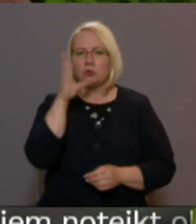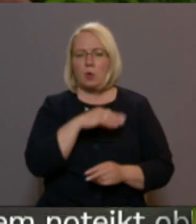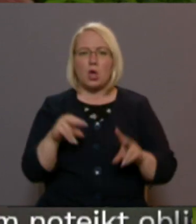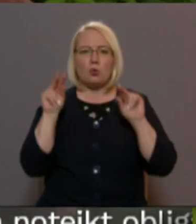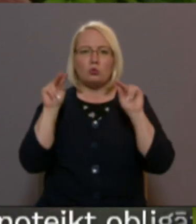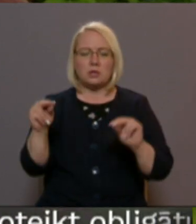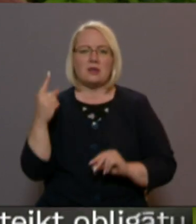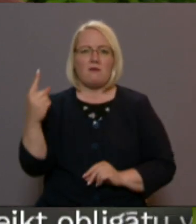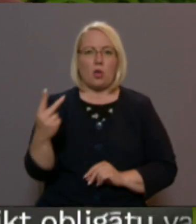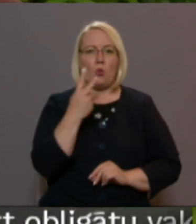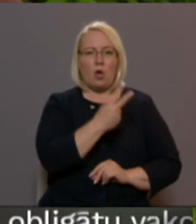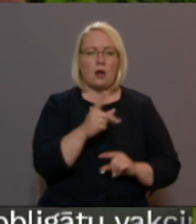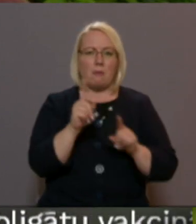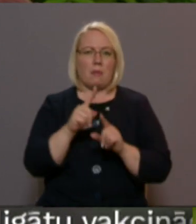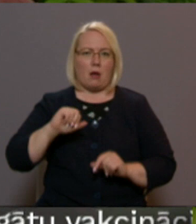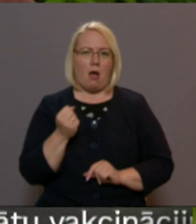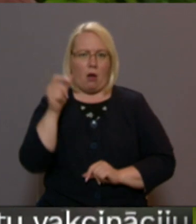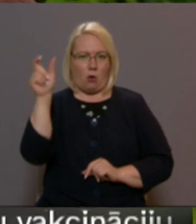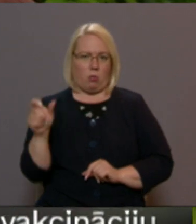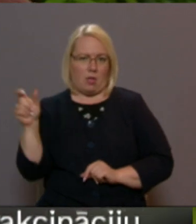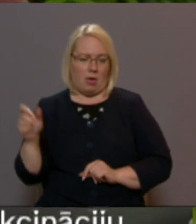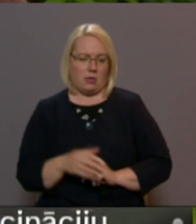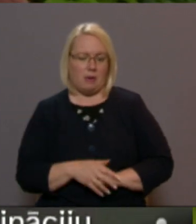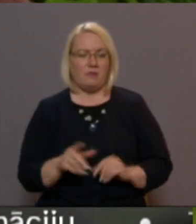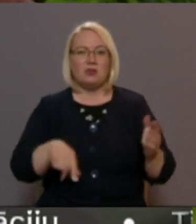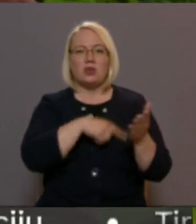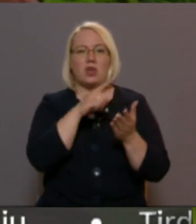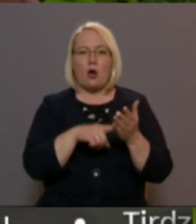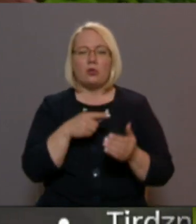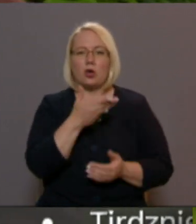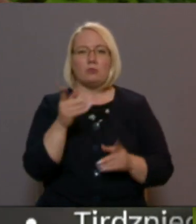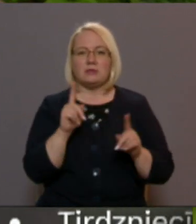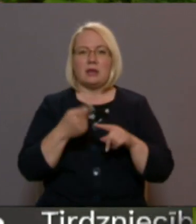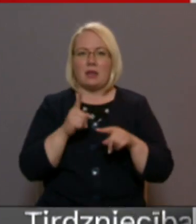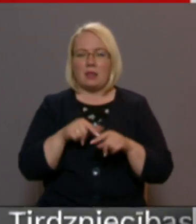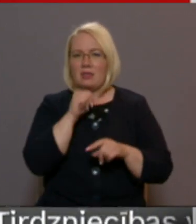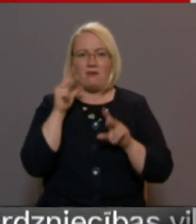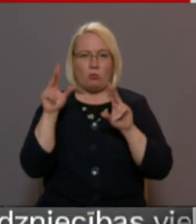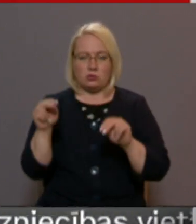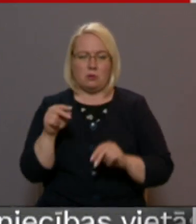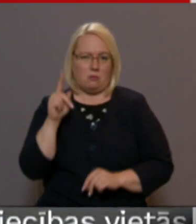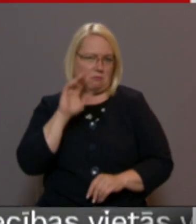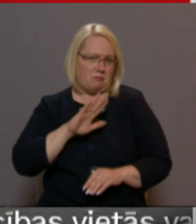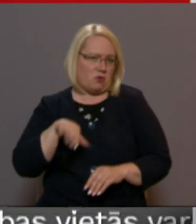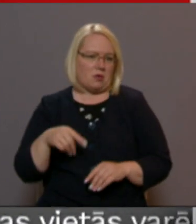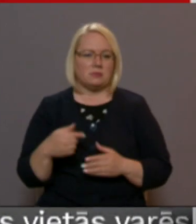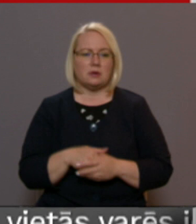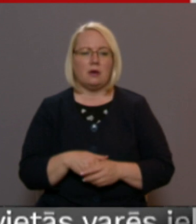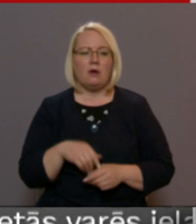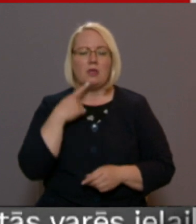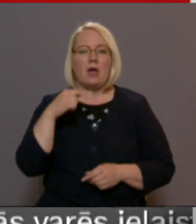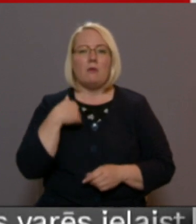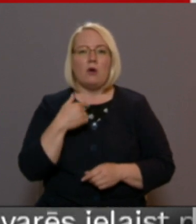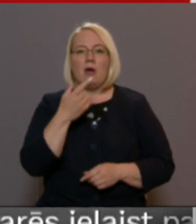uzticēties viens otram kā kolēģim. Jums ir tādi, kuriem jūs nevarat uzticēties? Bez šaubām. Ja kāpēc nav sarkano